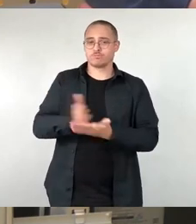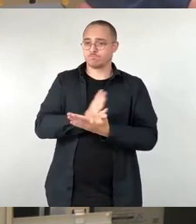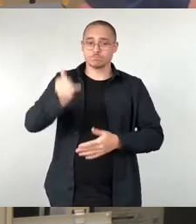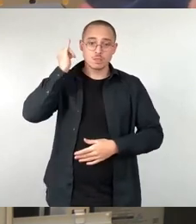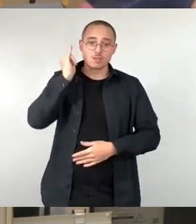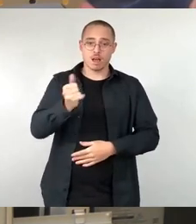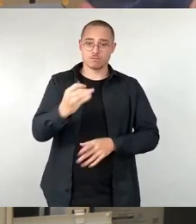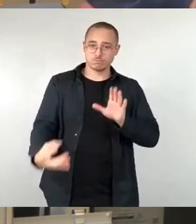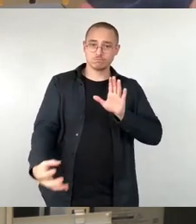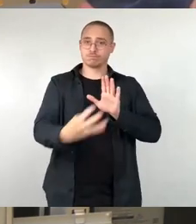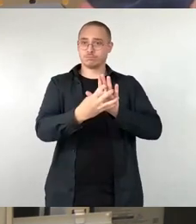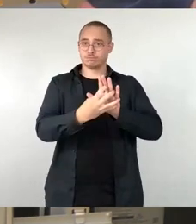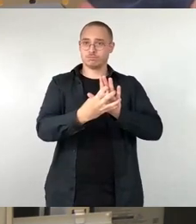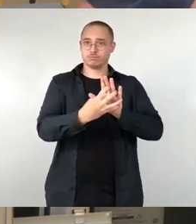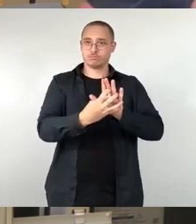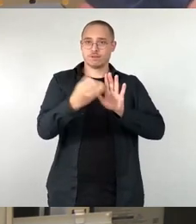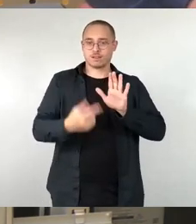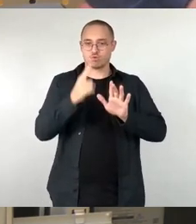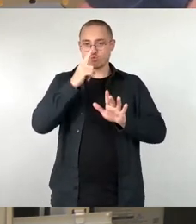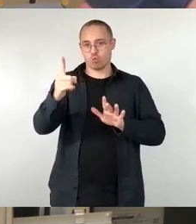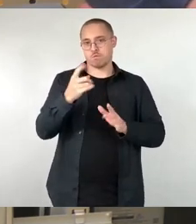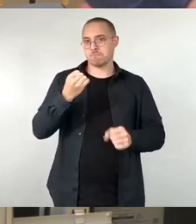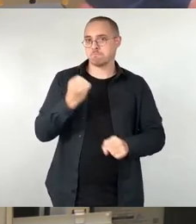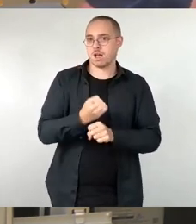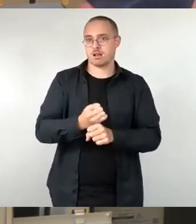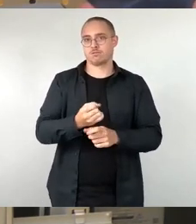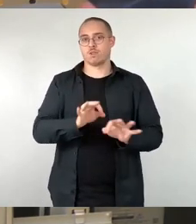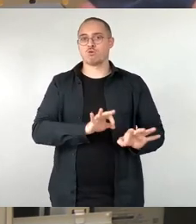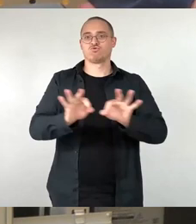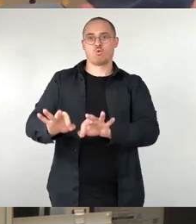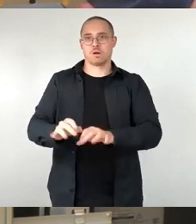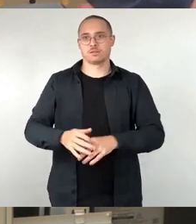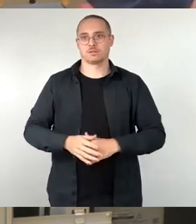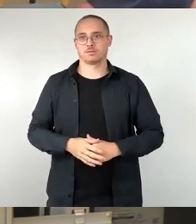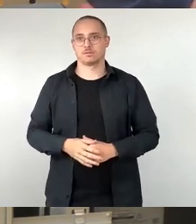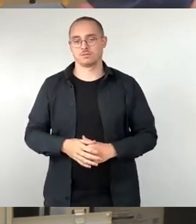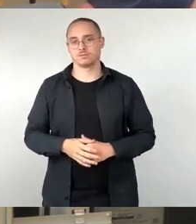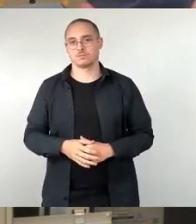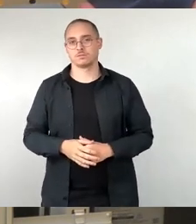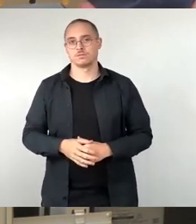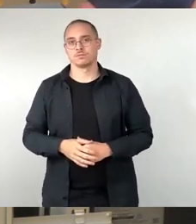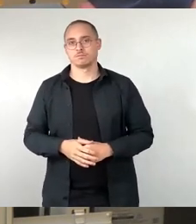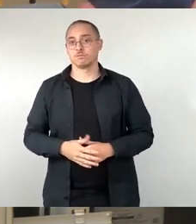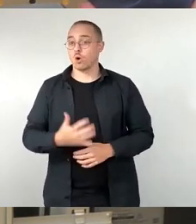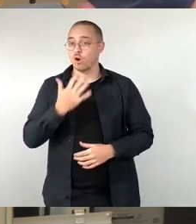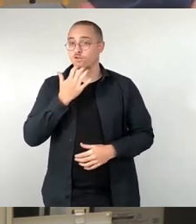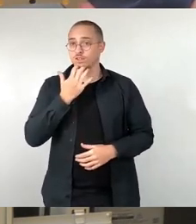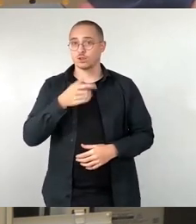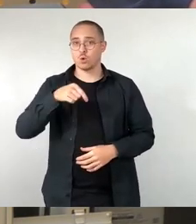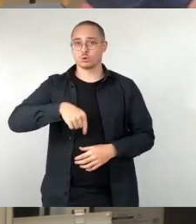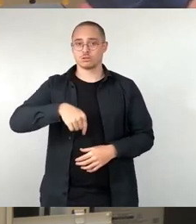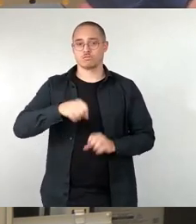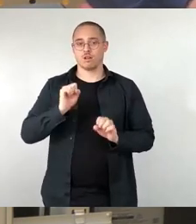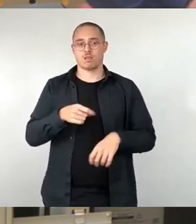beschlossen hat, dass wir einen Klimabeirat einführen. Und ich hoffe, dass wir heute auf Grundlage des